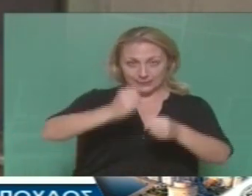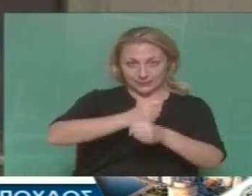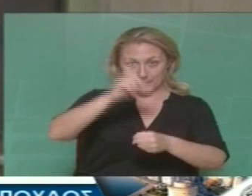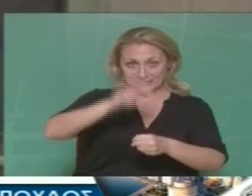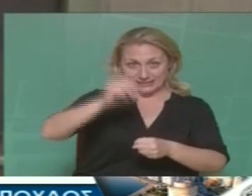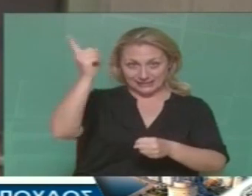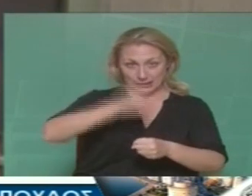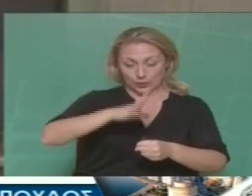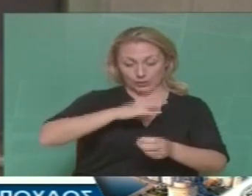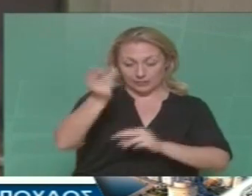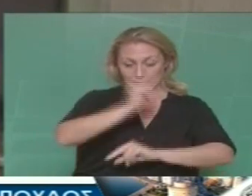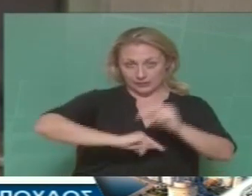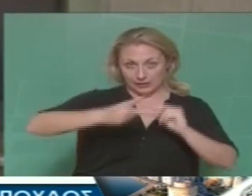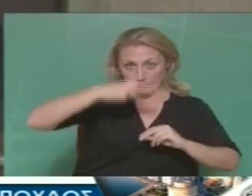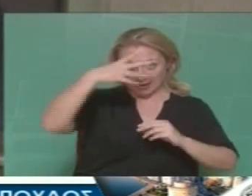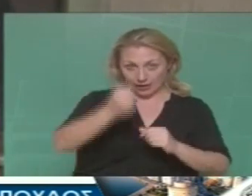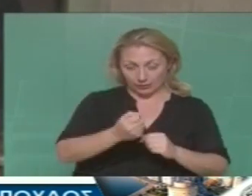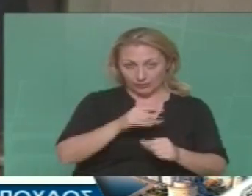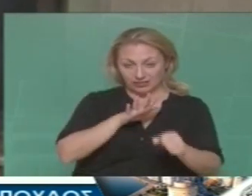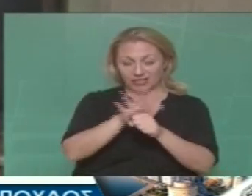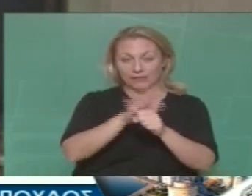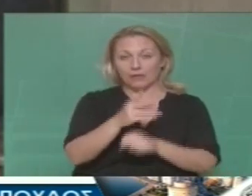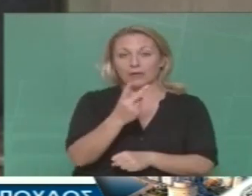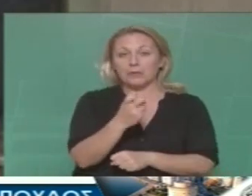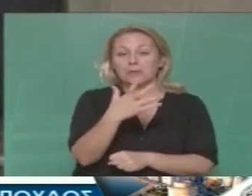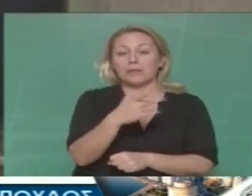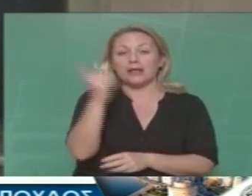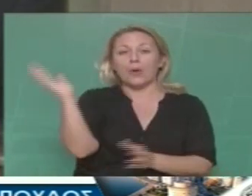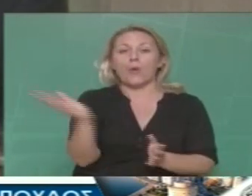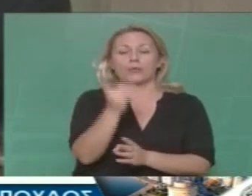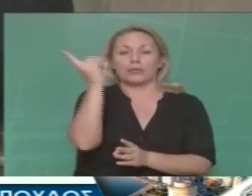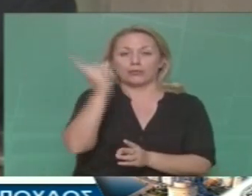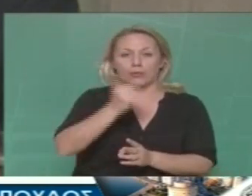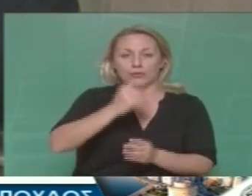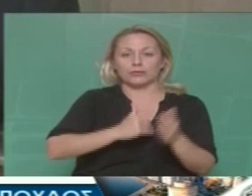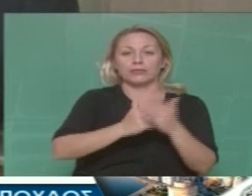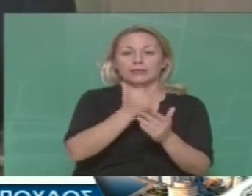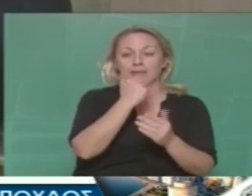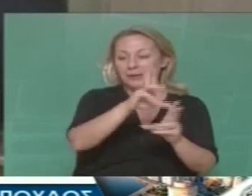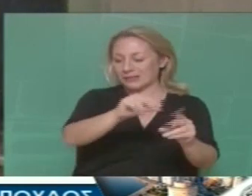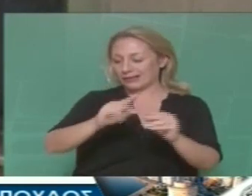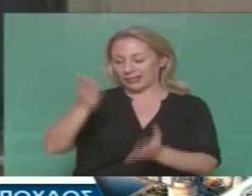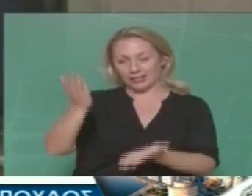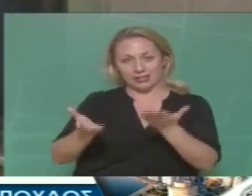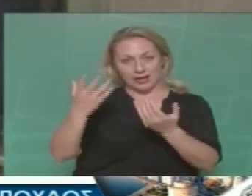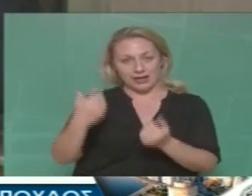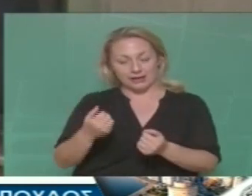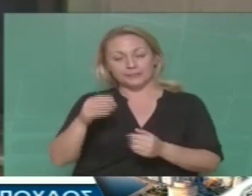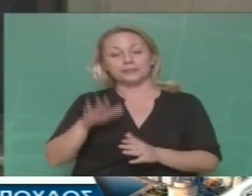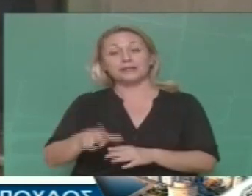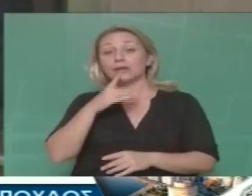εγγεγραμμένων ψηφοφόρων, ούτε το 25% παίρνει, ακόμη και με τις μεγαλύτερες πλειοψηφίες, ακόμη και με αυτοδυναμίες.